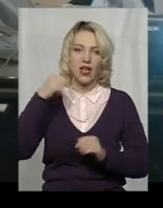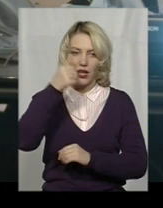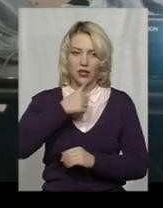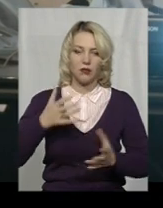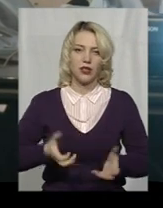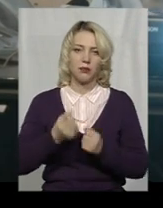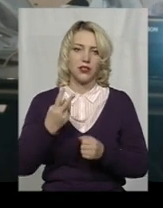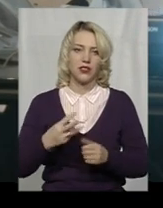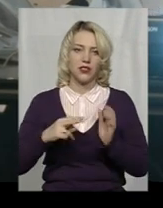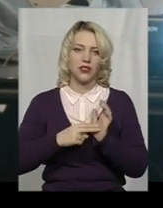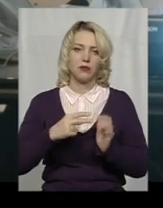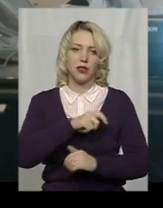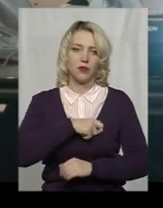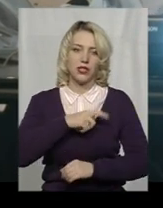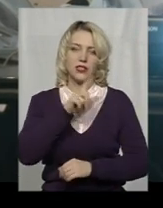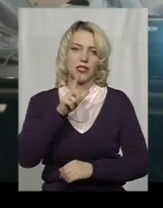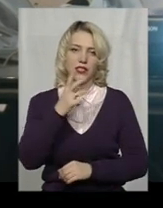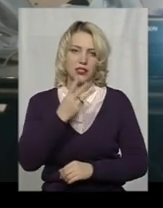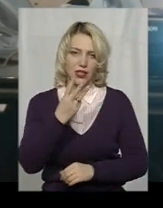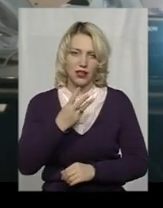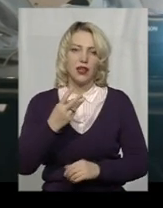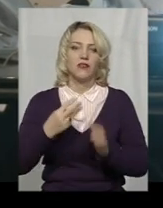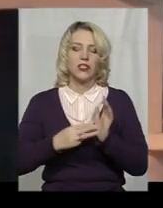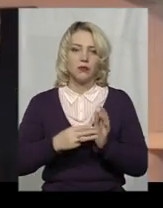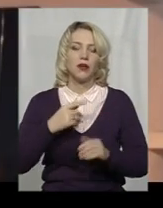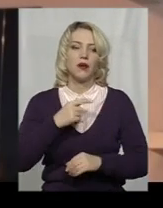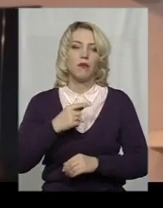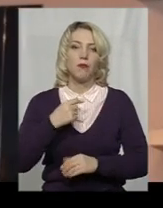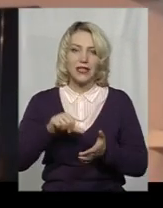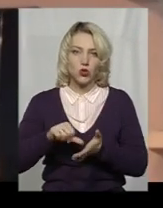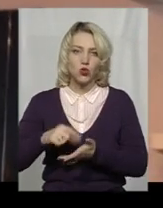37 депутатів із 38 присутніх. Один не проголосував.